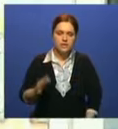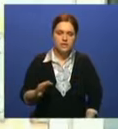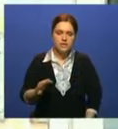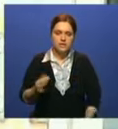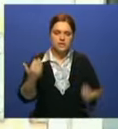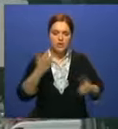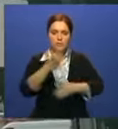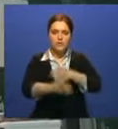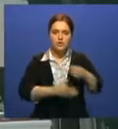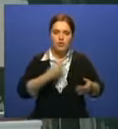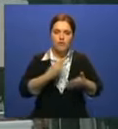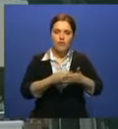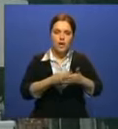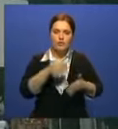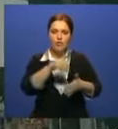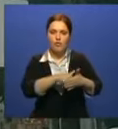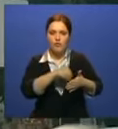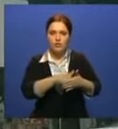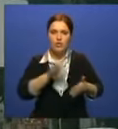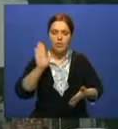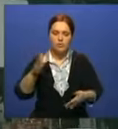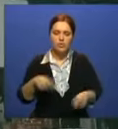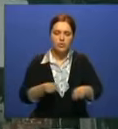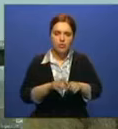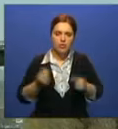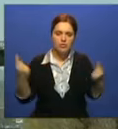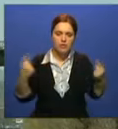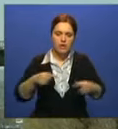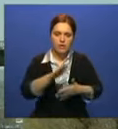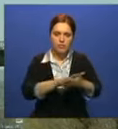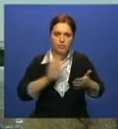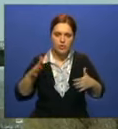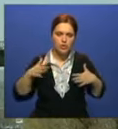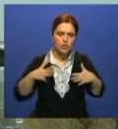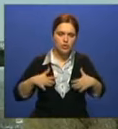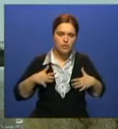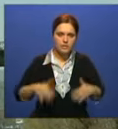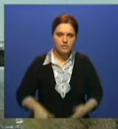временем в Международном валютном фонде считают, что и этот прогноз может не оправдаться.